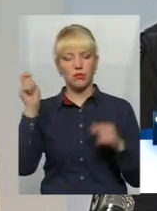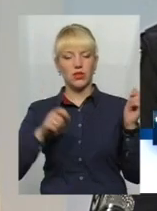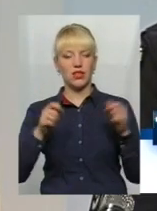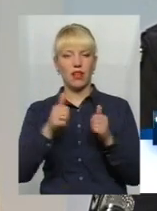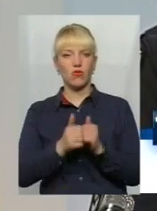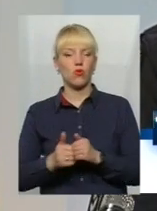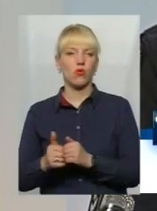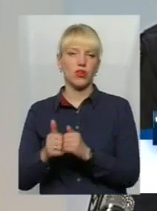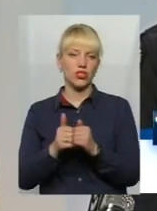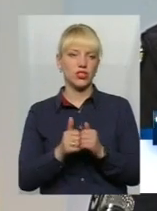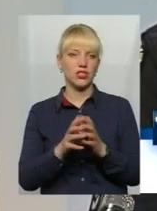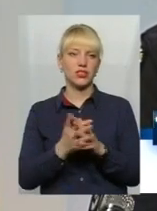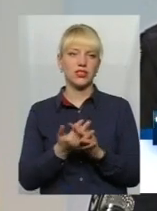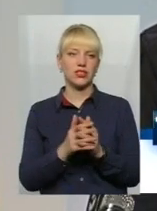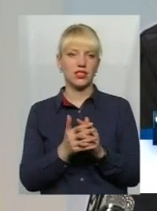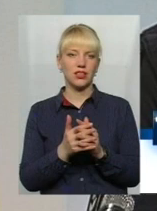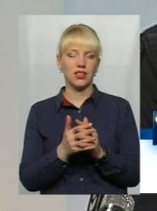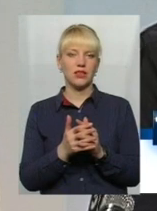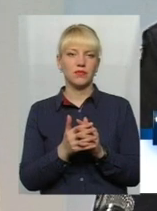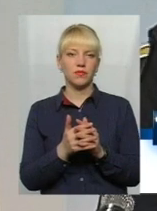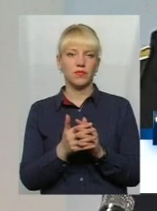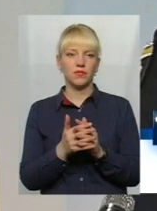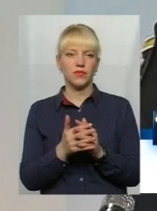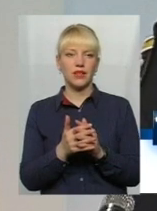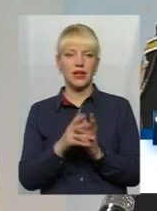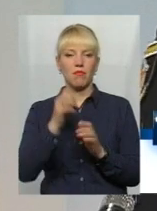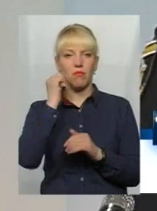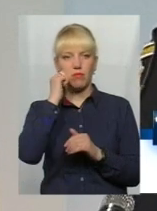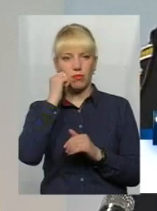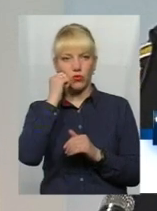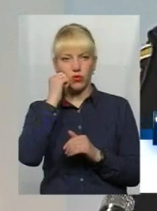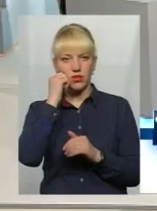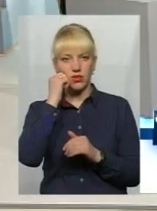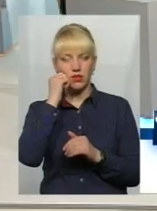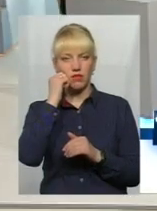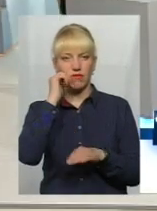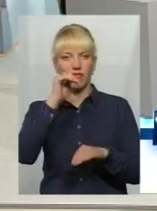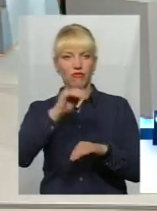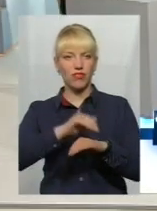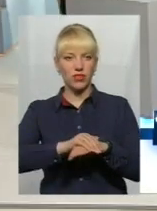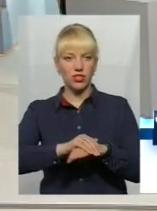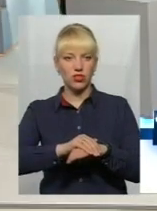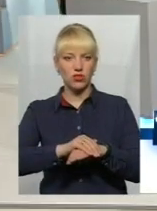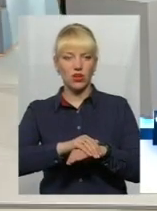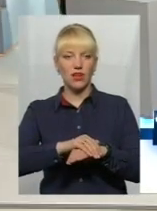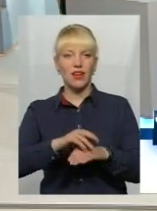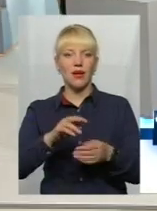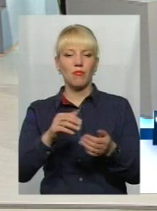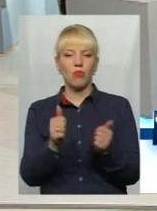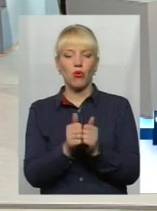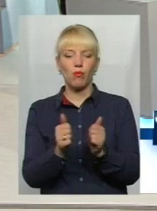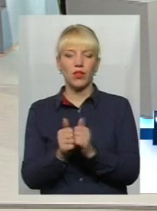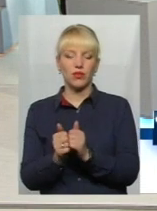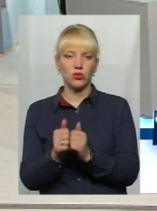реалізацією того товару, який вони мають, вони вже фактично стають поблизу цих людей, які